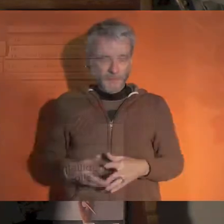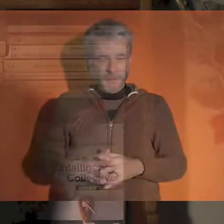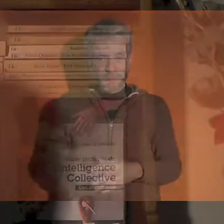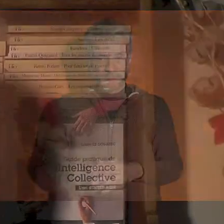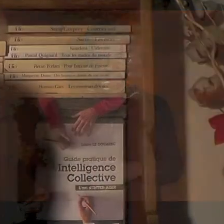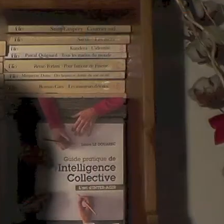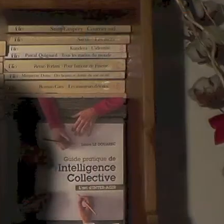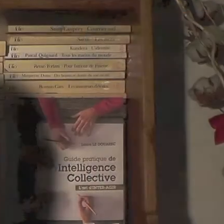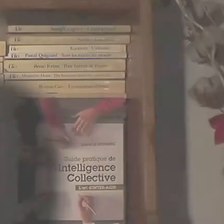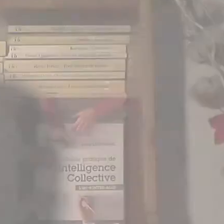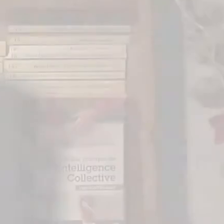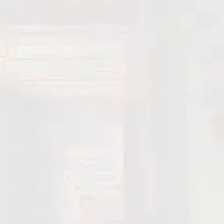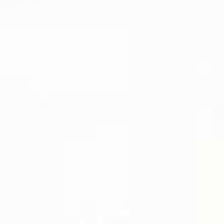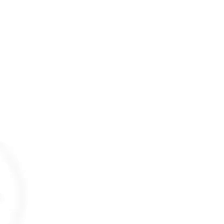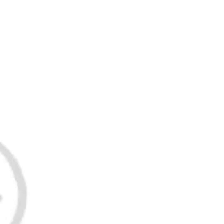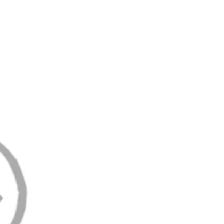'accession aux études supérieures.